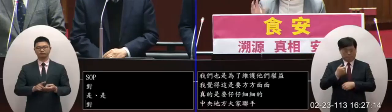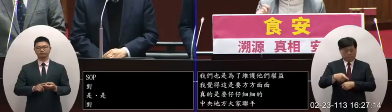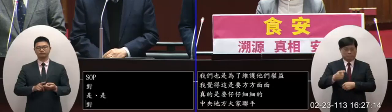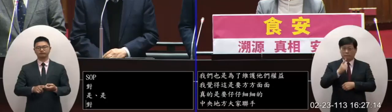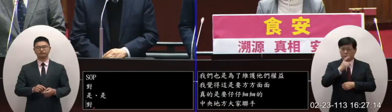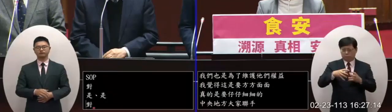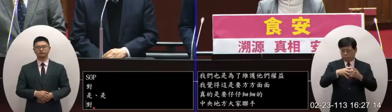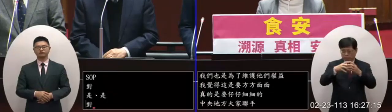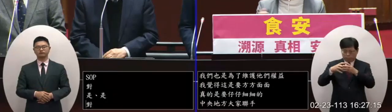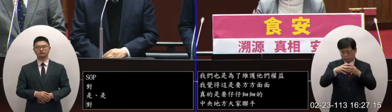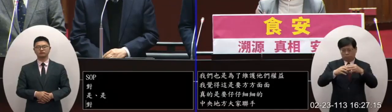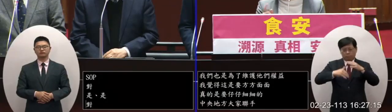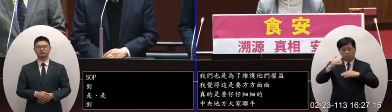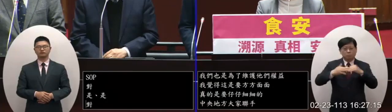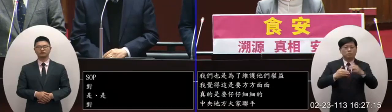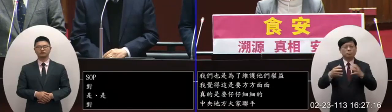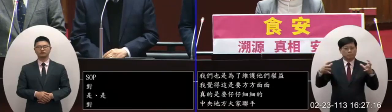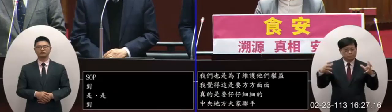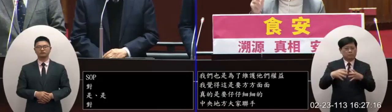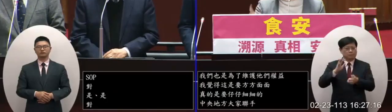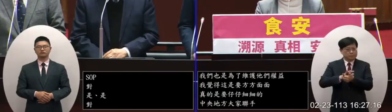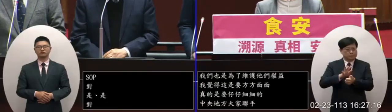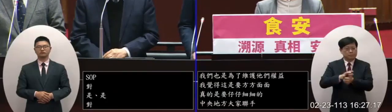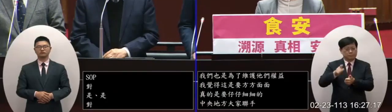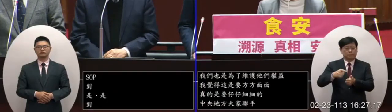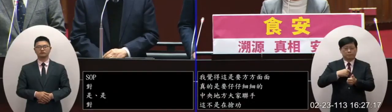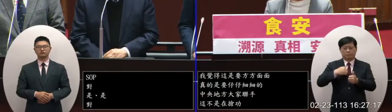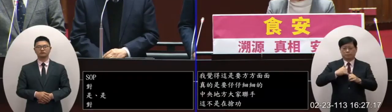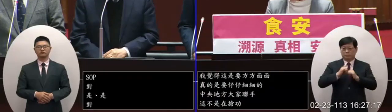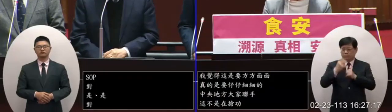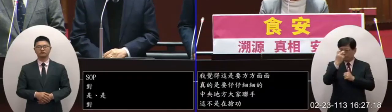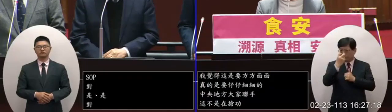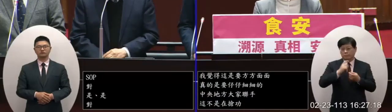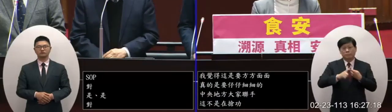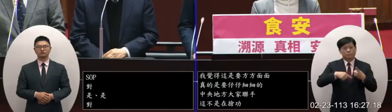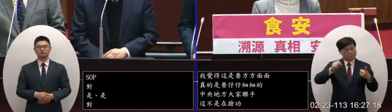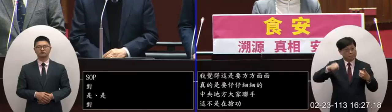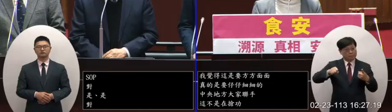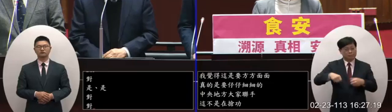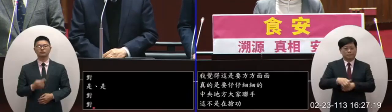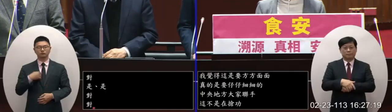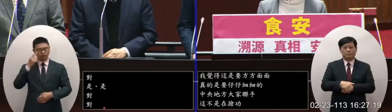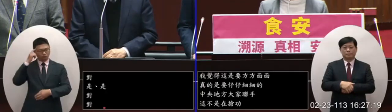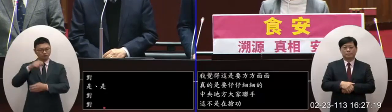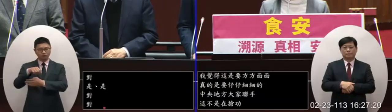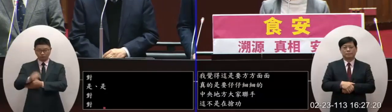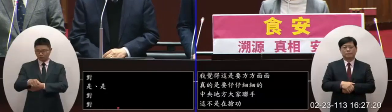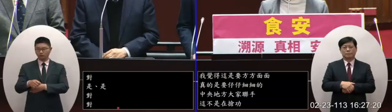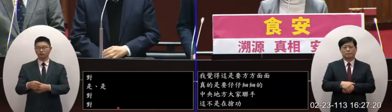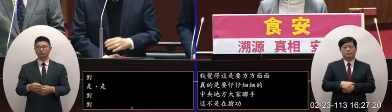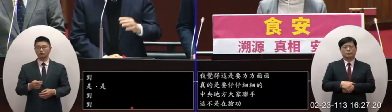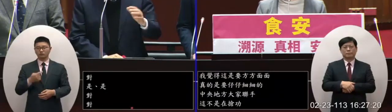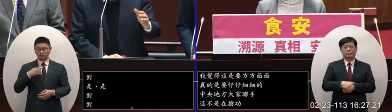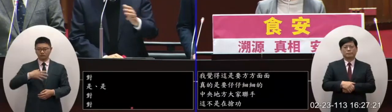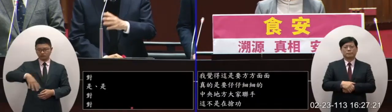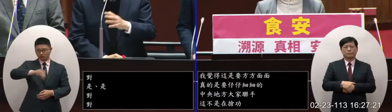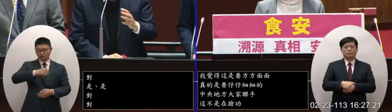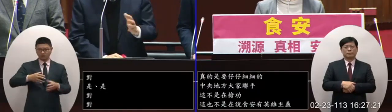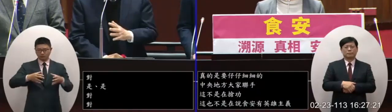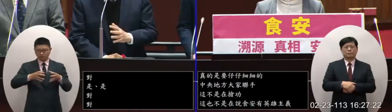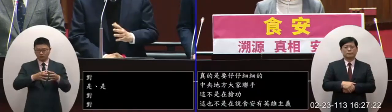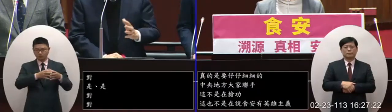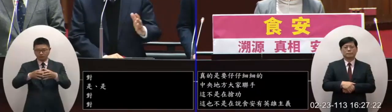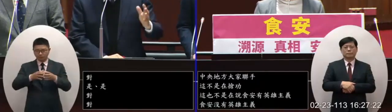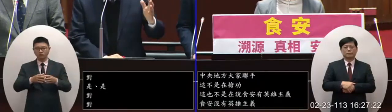安只有團隊的精神大家一起合作為國人把關院長你同不同意我們只要團結一心中央